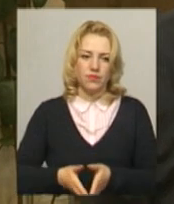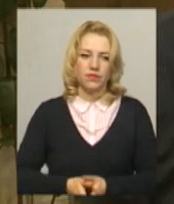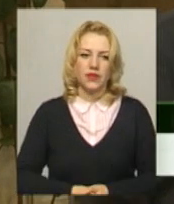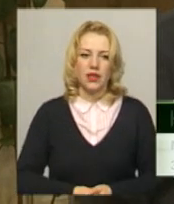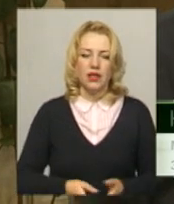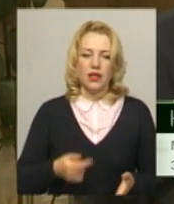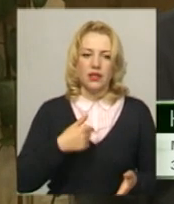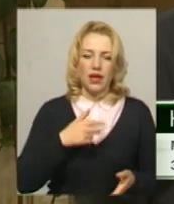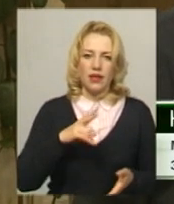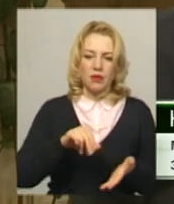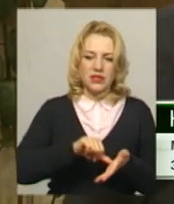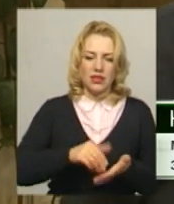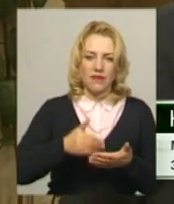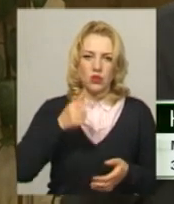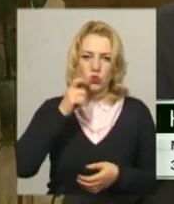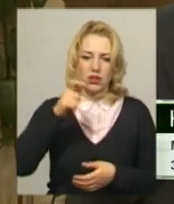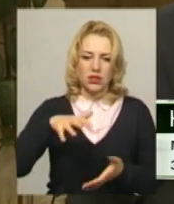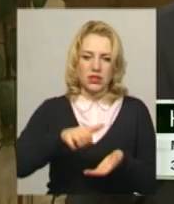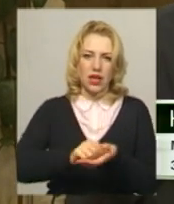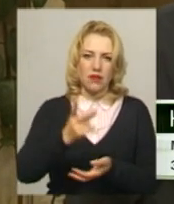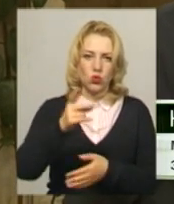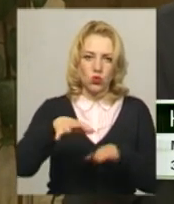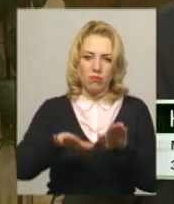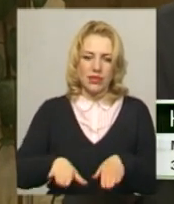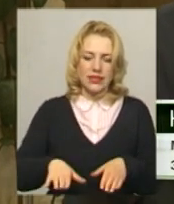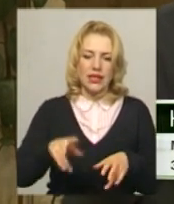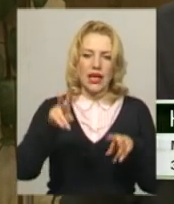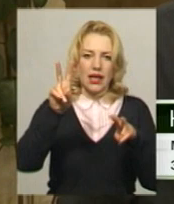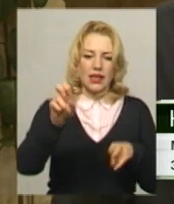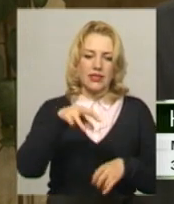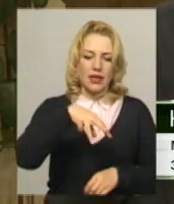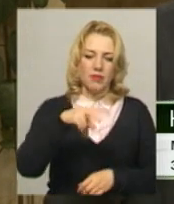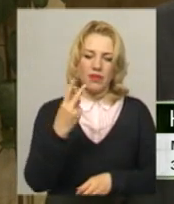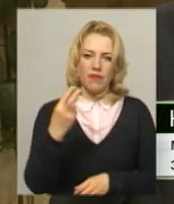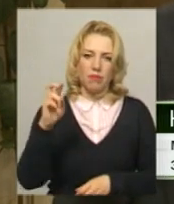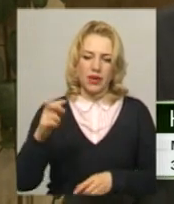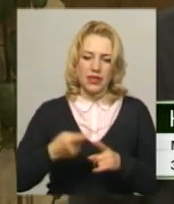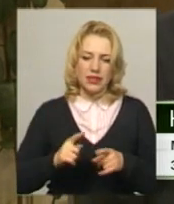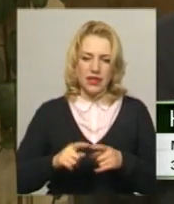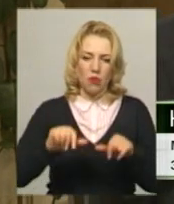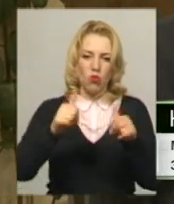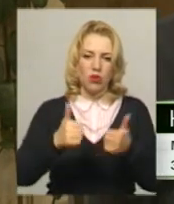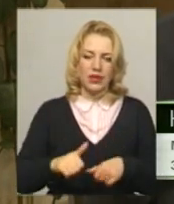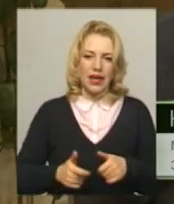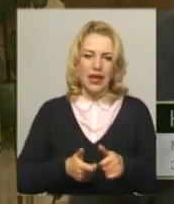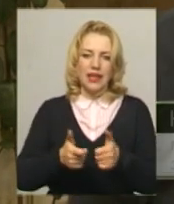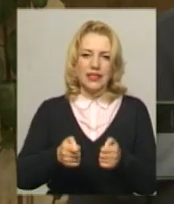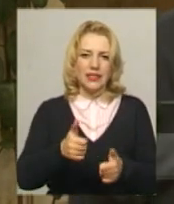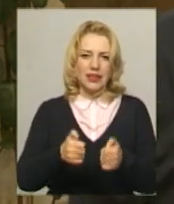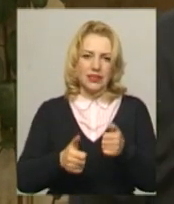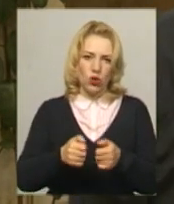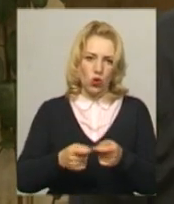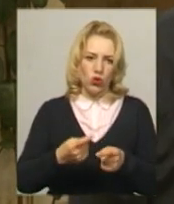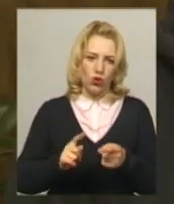Я як представник від України посів друге місце в класі F2B. Це модель дистанційного керування, копія довжиною до